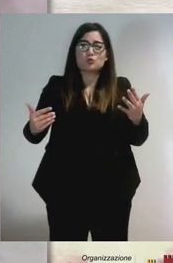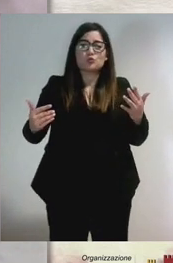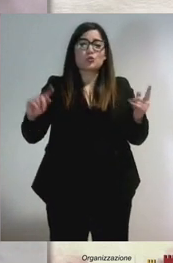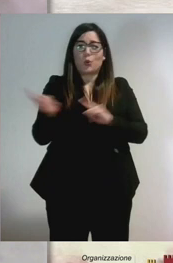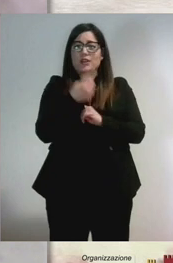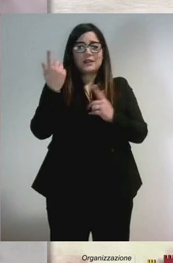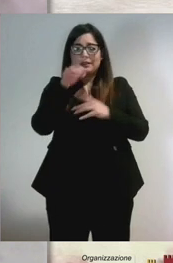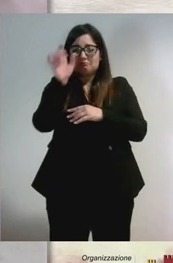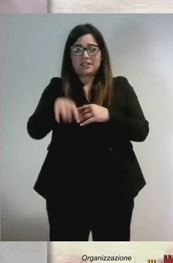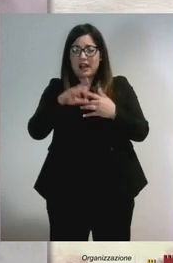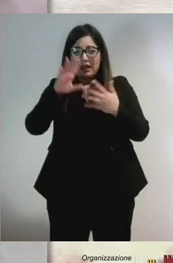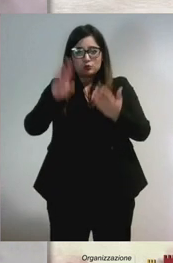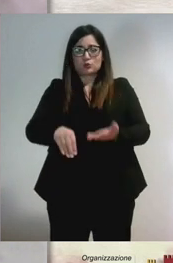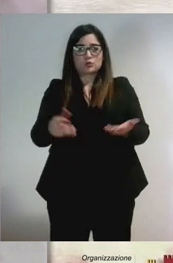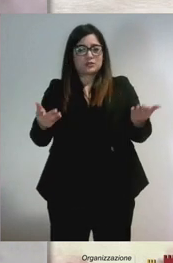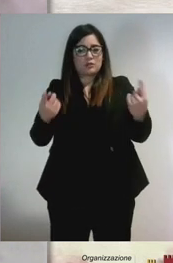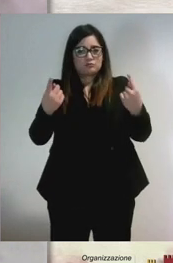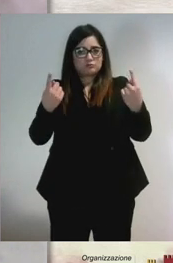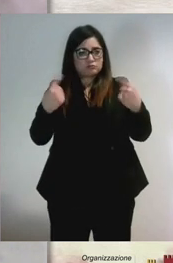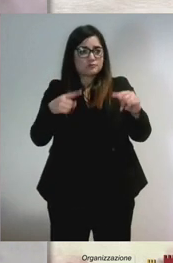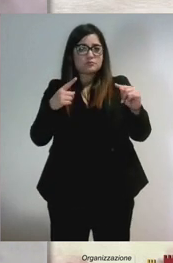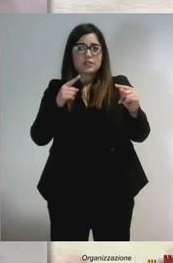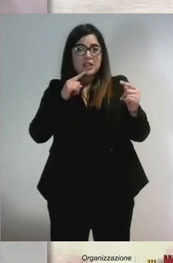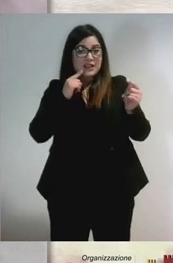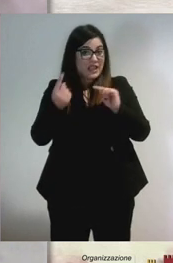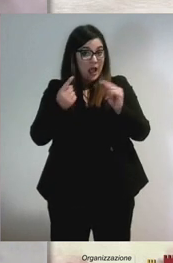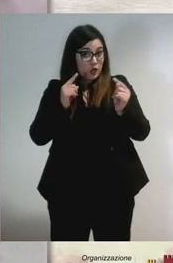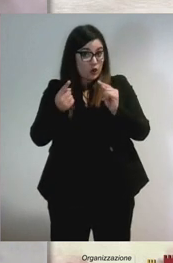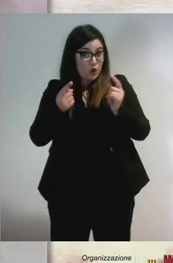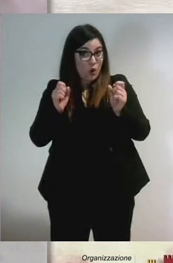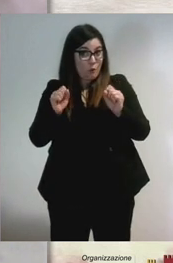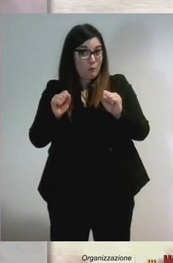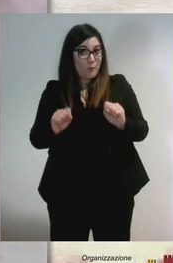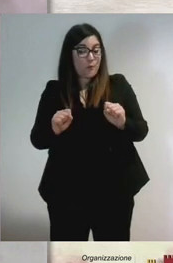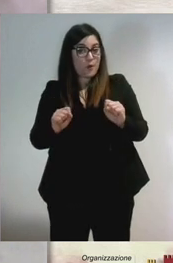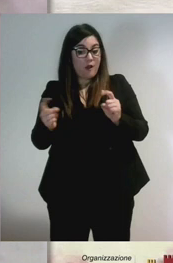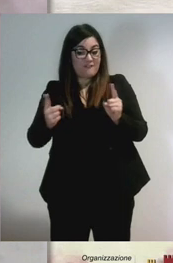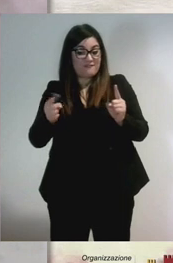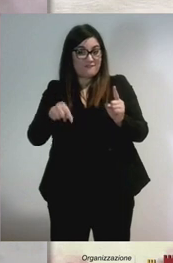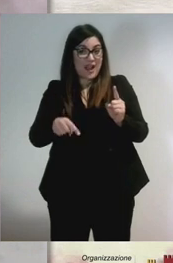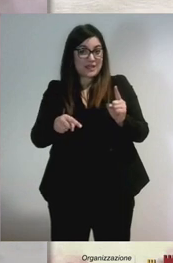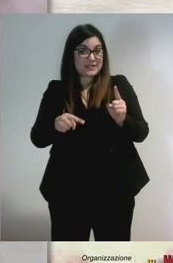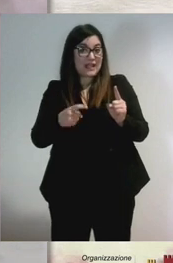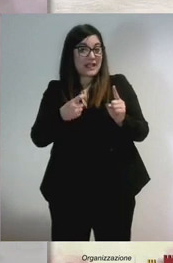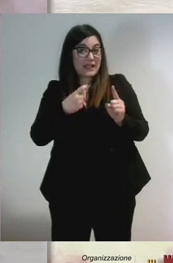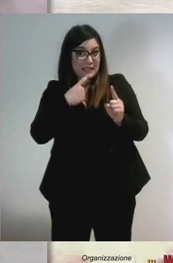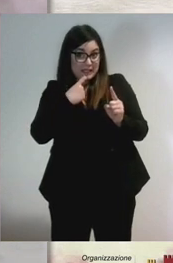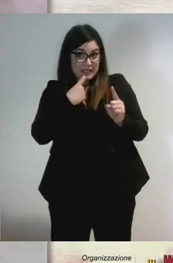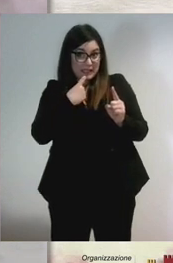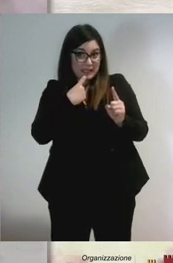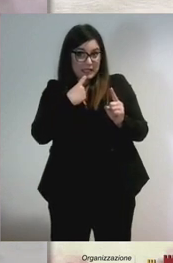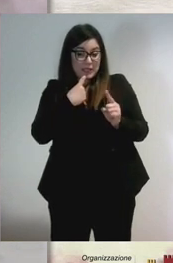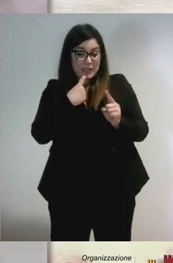Chi è che può dialogare però in questa fase? Non sicuramente il singolo